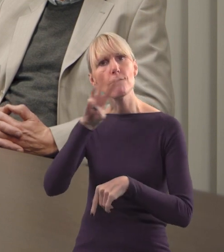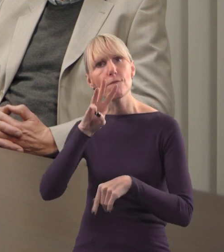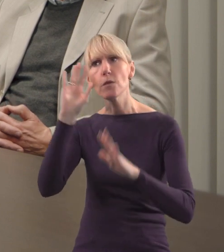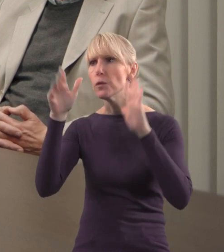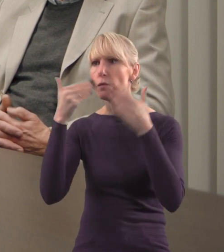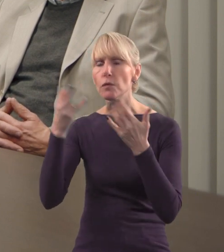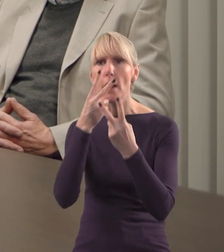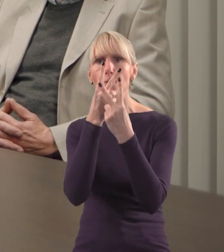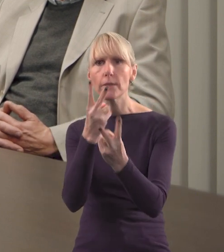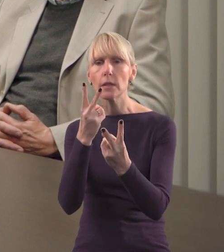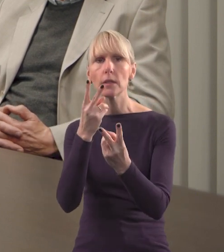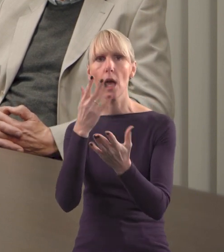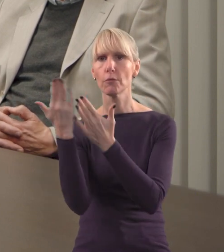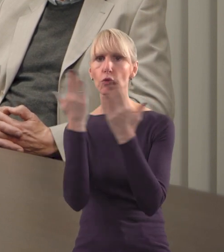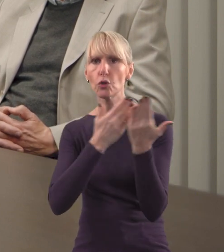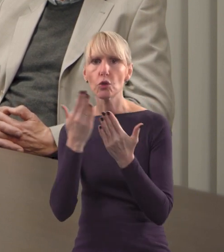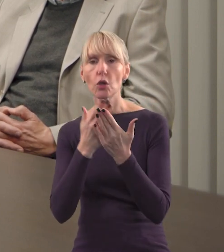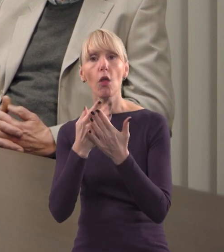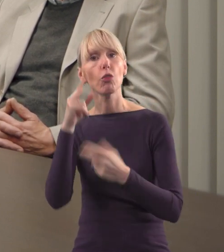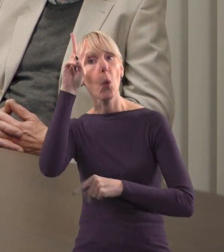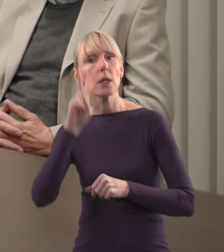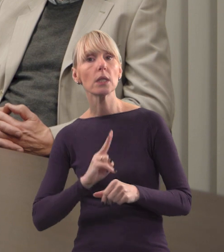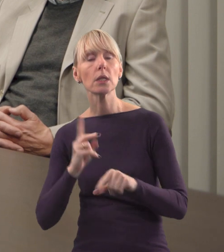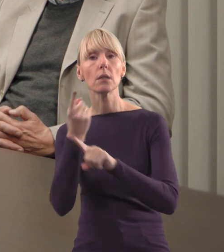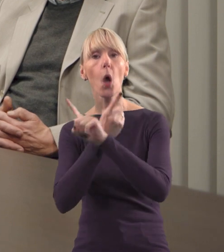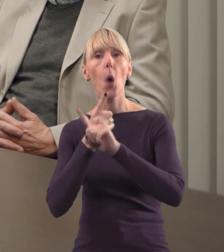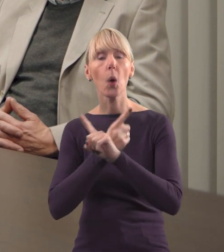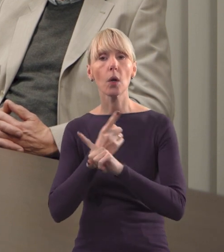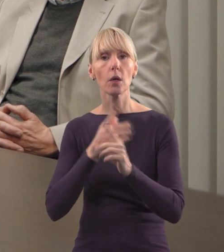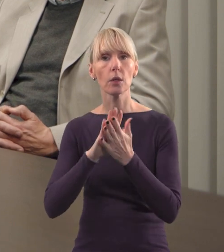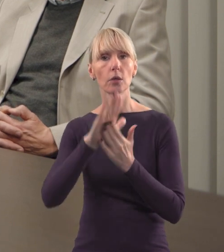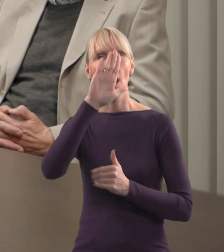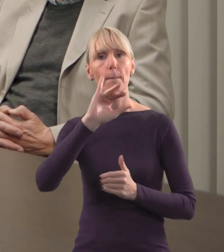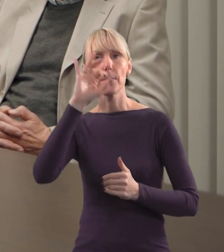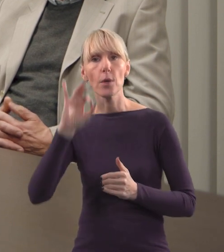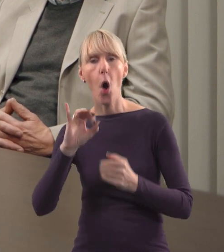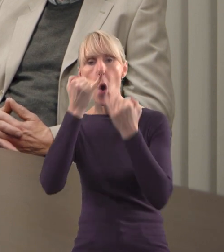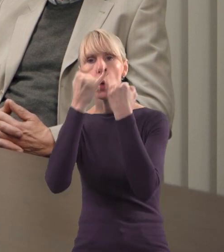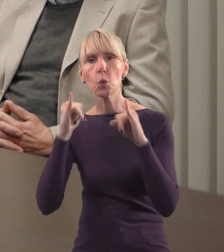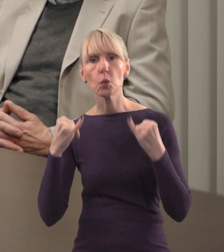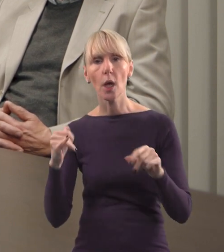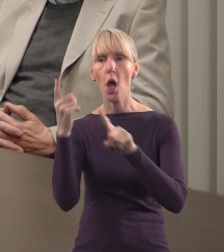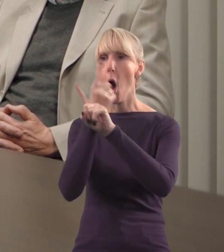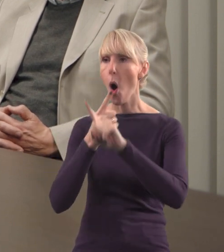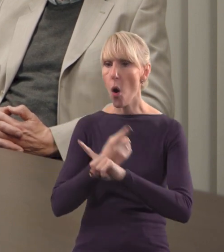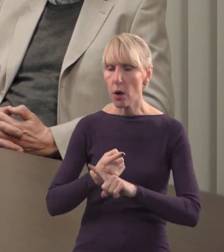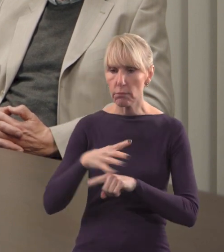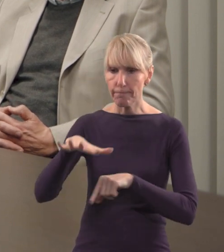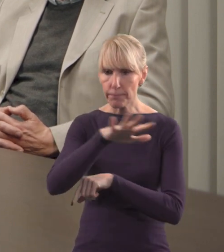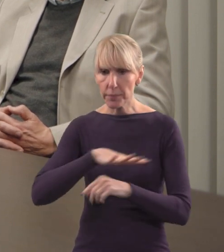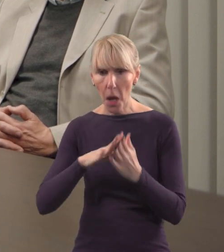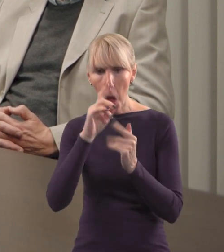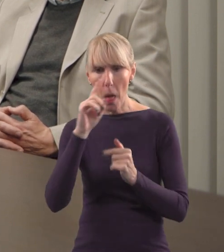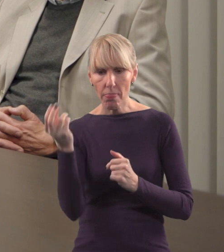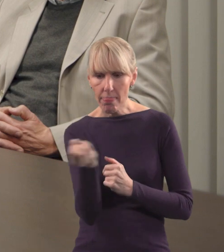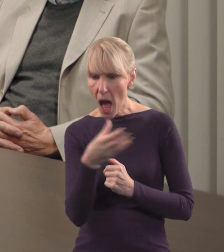w Instytucie Ogrodnictwa powstało Centrum Bioróżnorodności Ogrodniczej, gdzie znajdują się nasiona